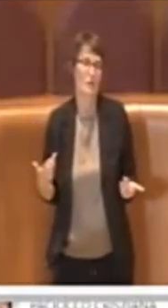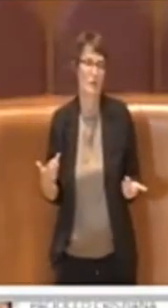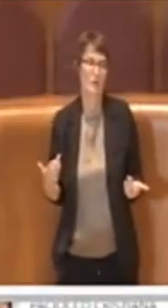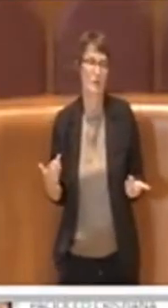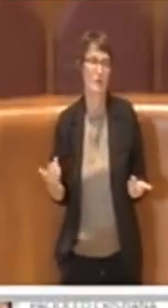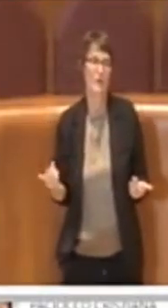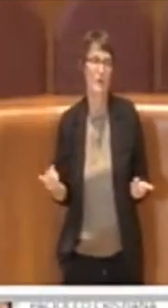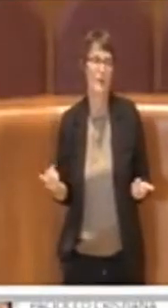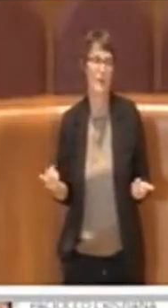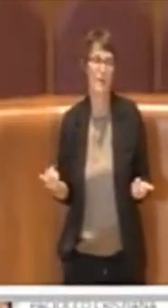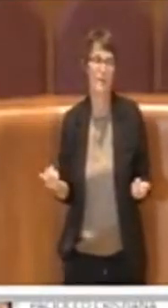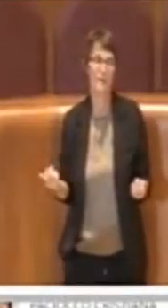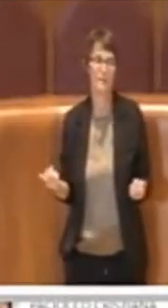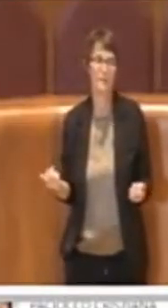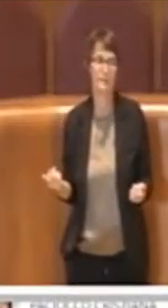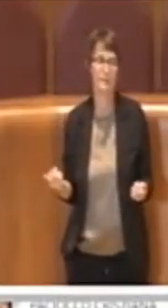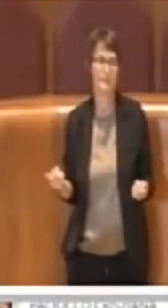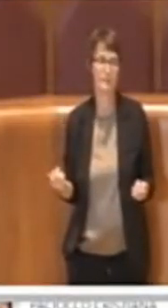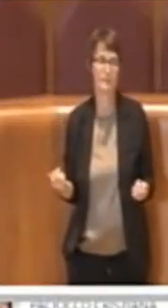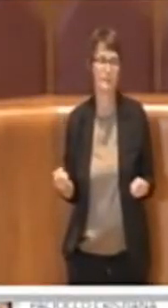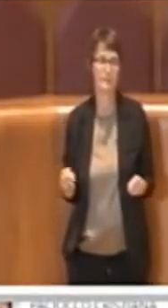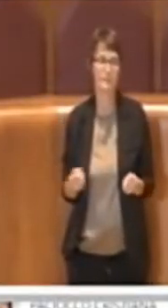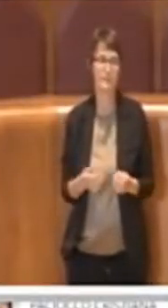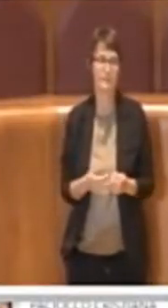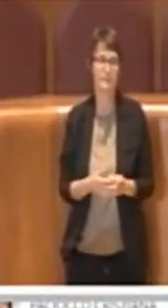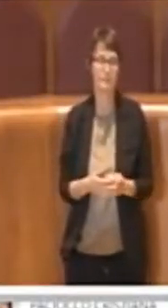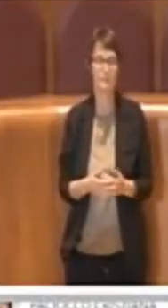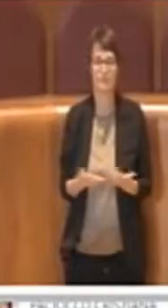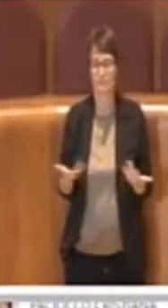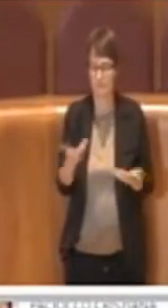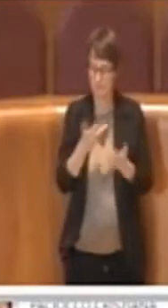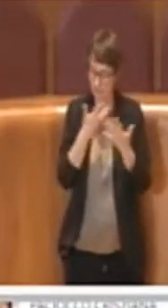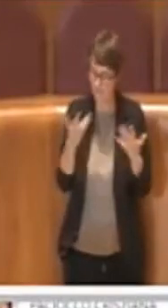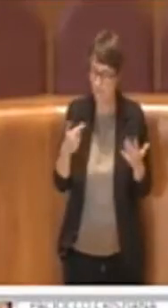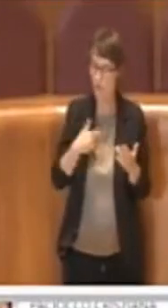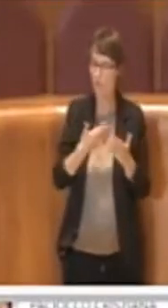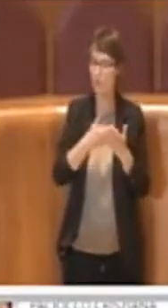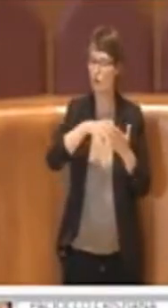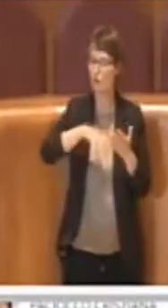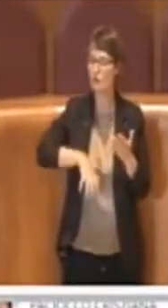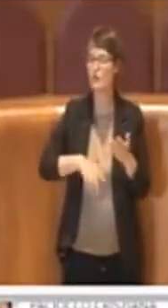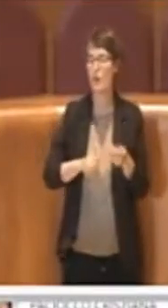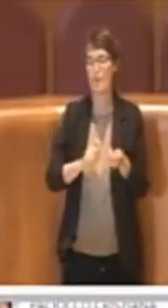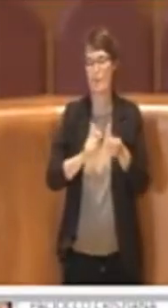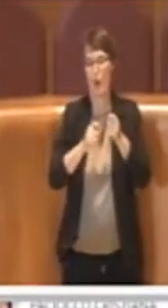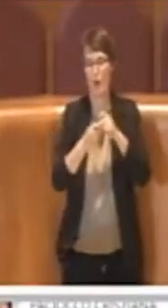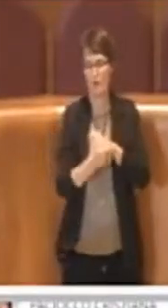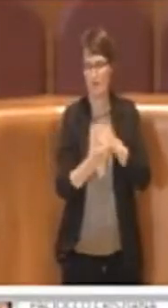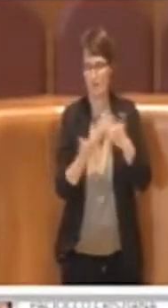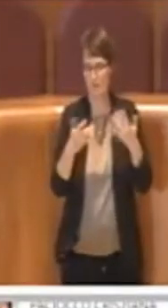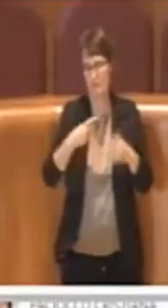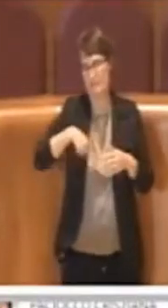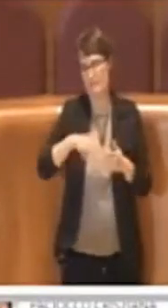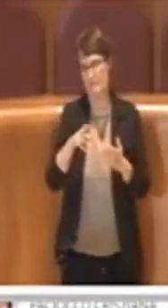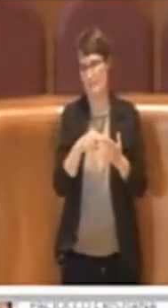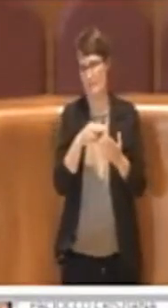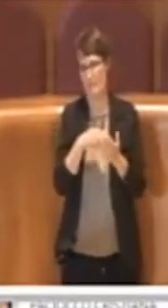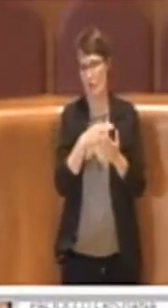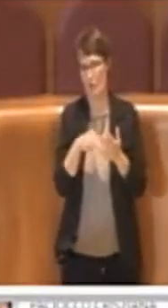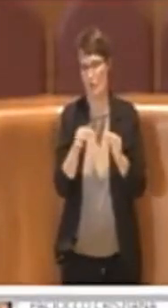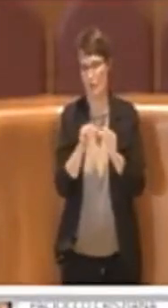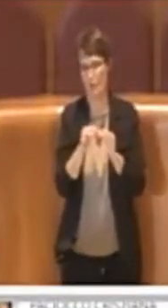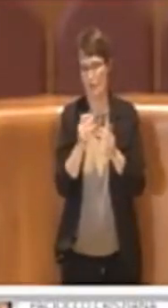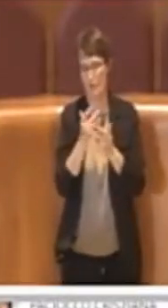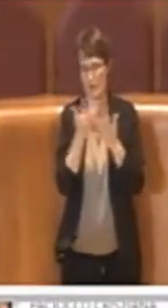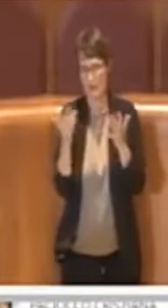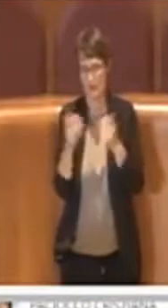abbiamo anche apportato delle modifiche a questa mozione e noi voteremo favorevole. E' chiaro che no, io non